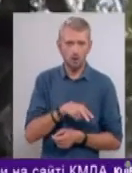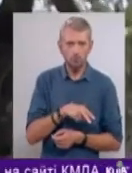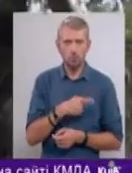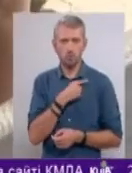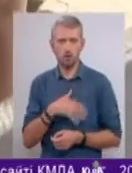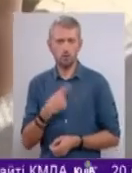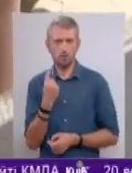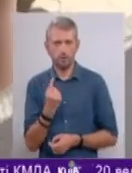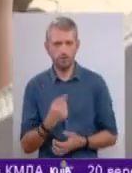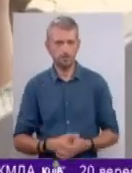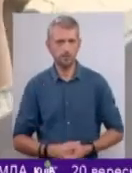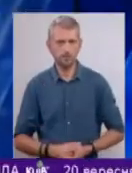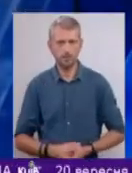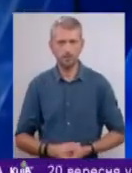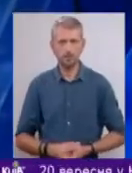пораненнями.